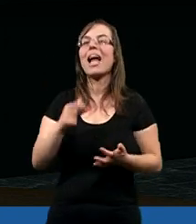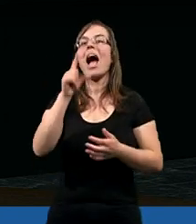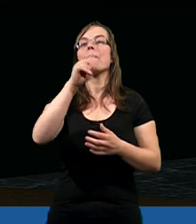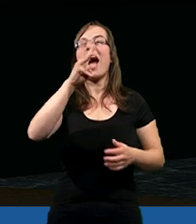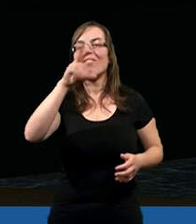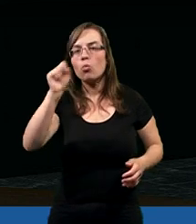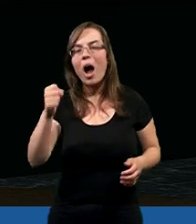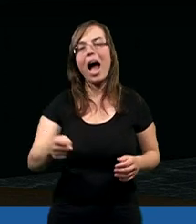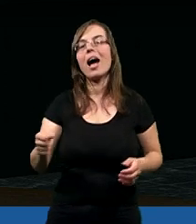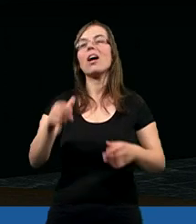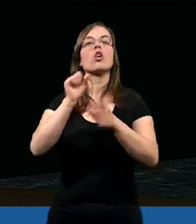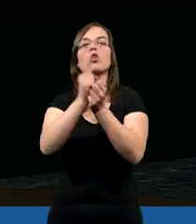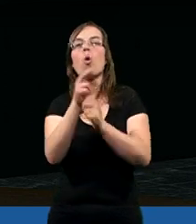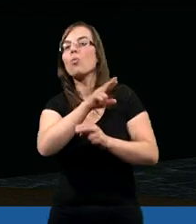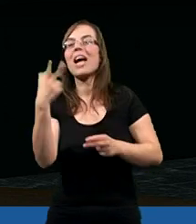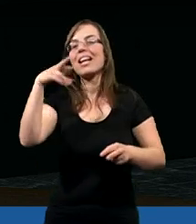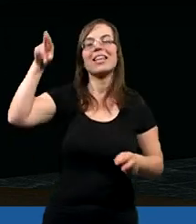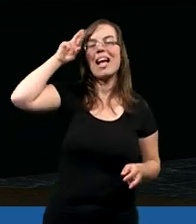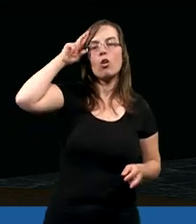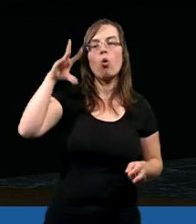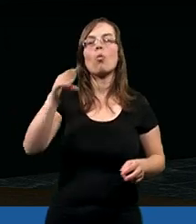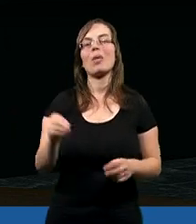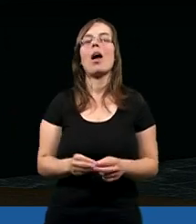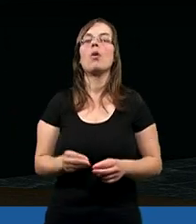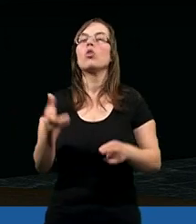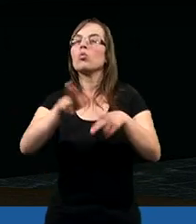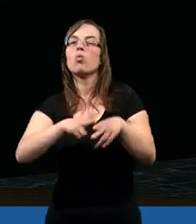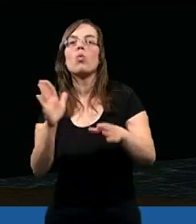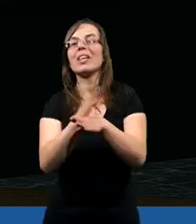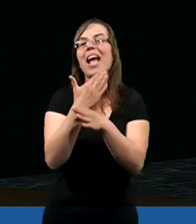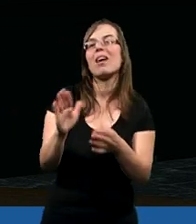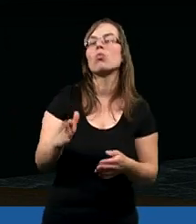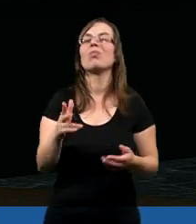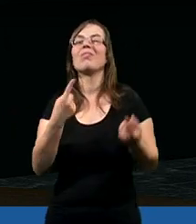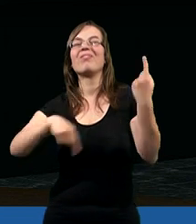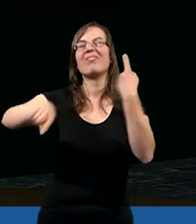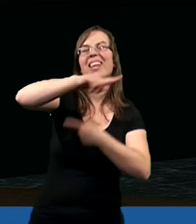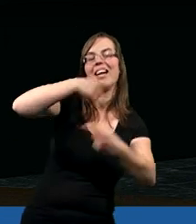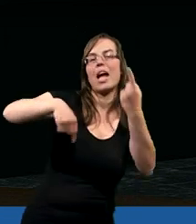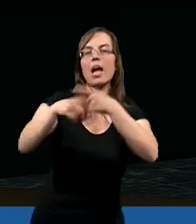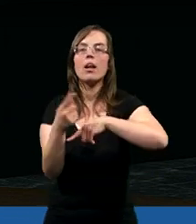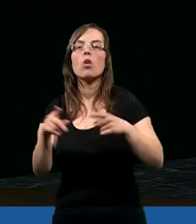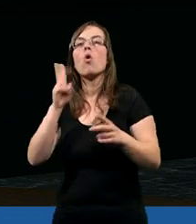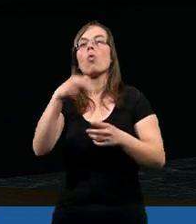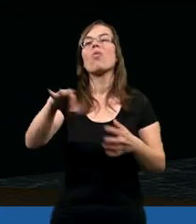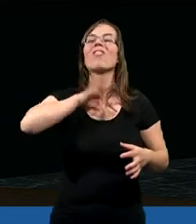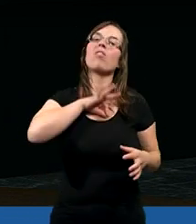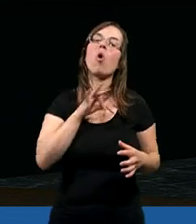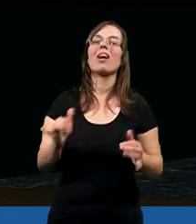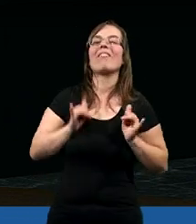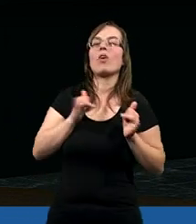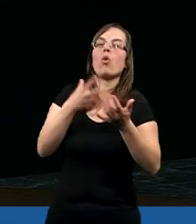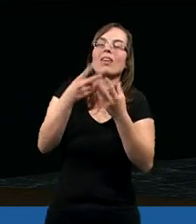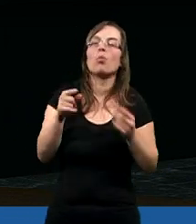listach Pawła są rzeczy niezrozumiałe, które niektórzy wykręcają ku swojej własnej zgubie.